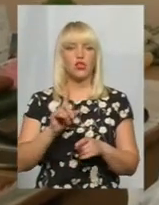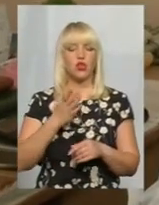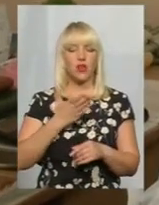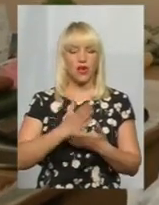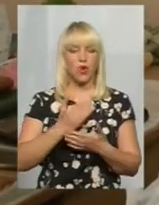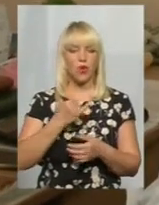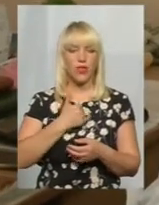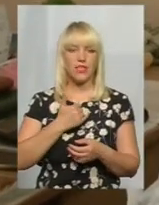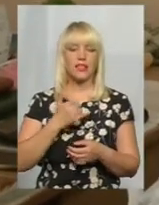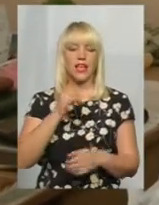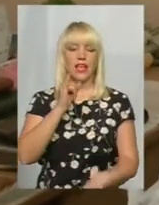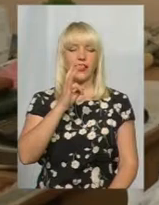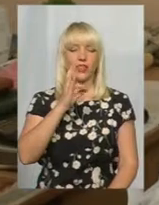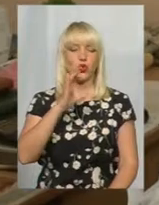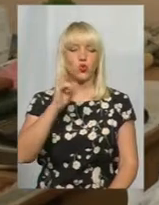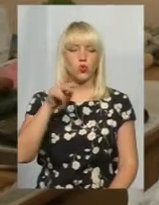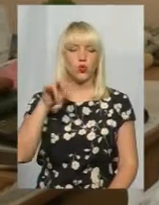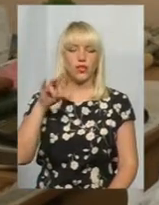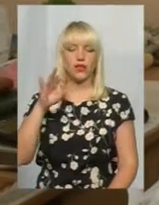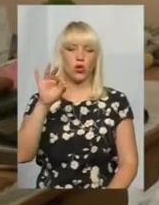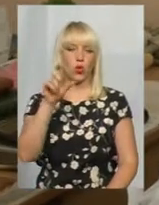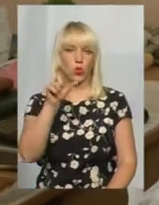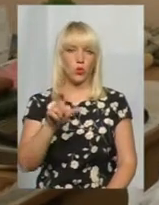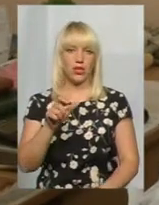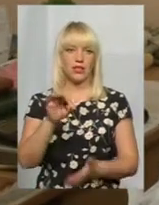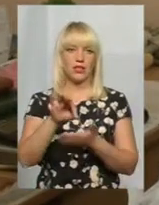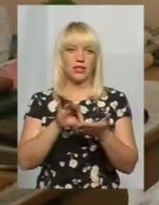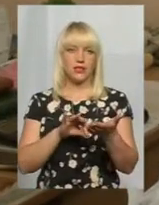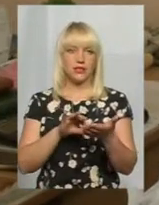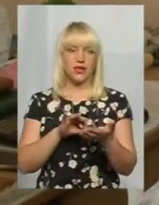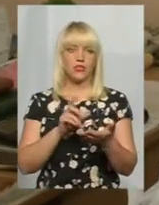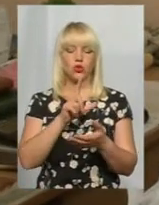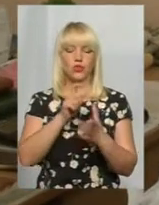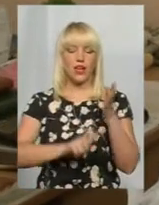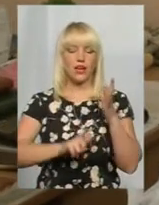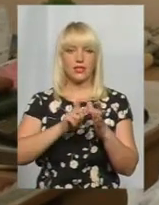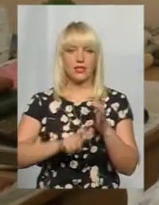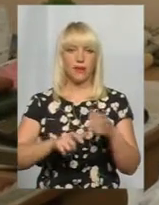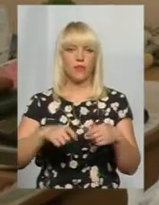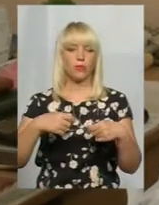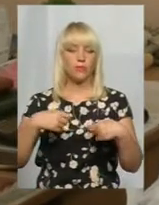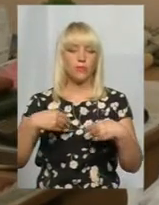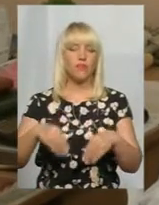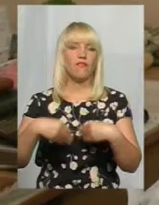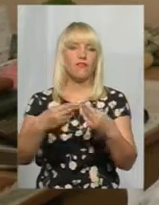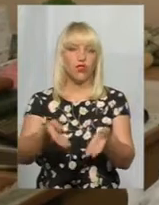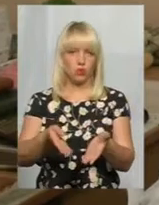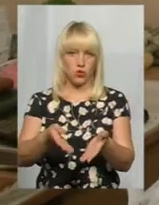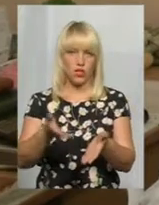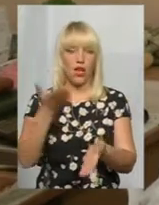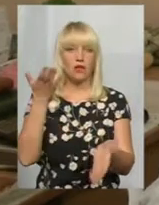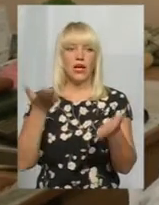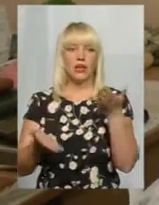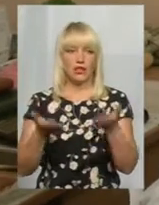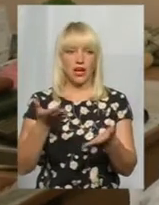інсулін, і людина одразу, ми її одразу за рецептом відпускаємо. Якщо того